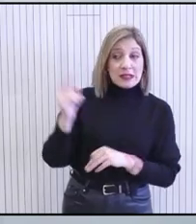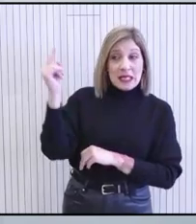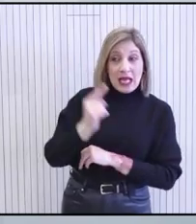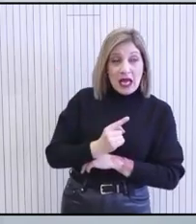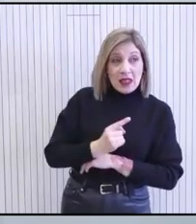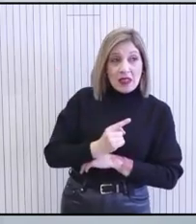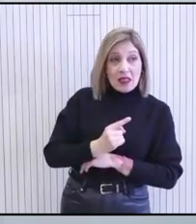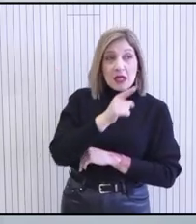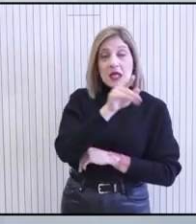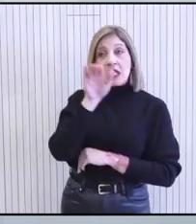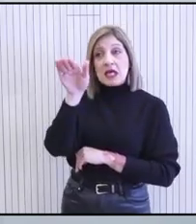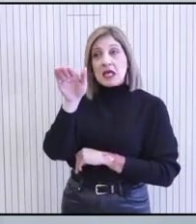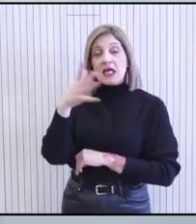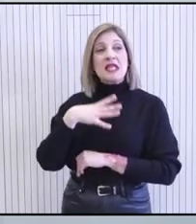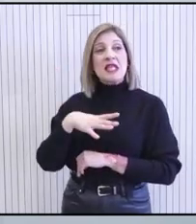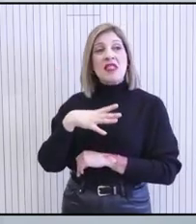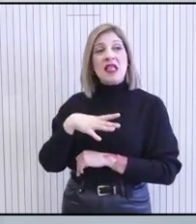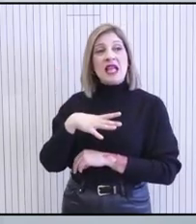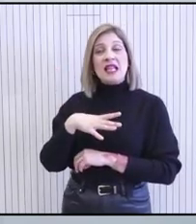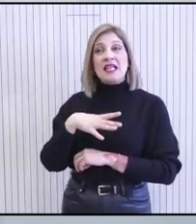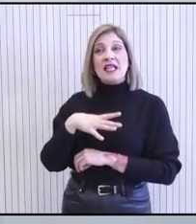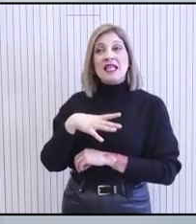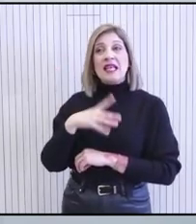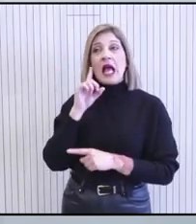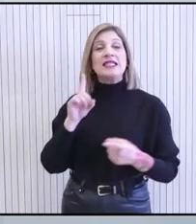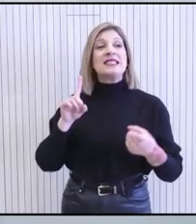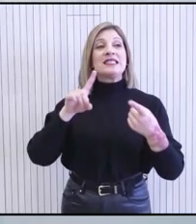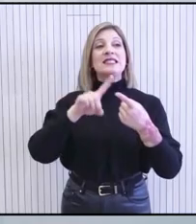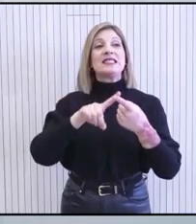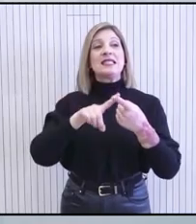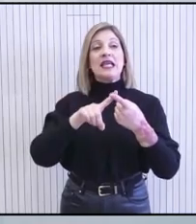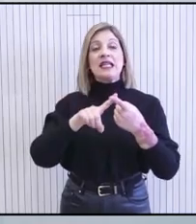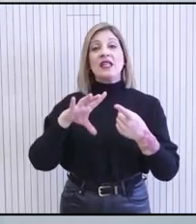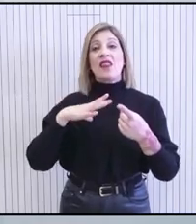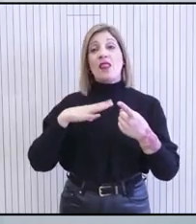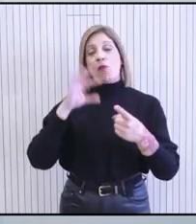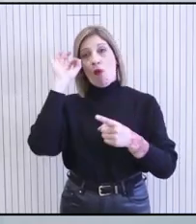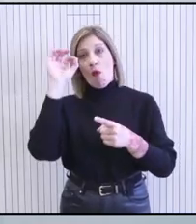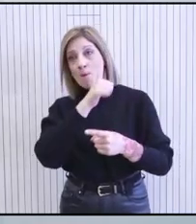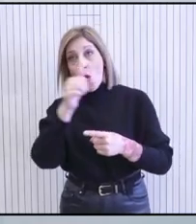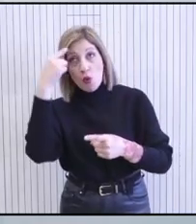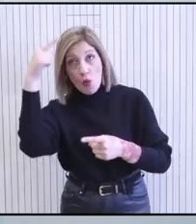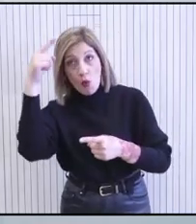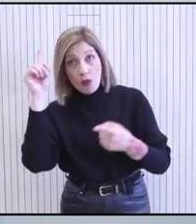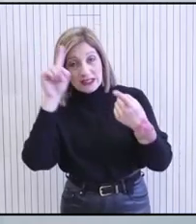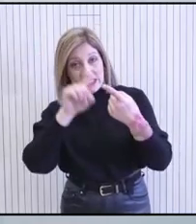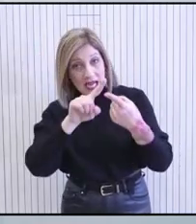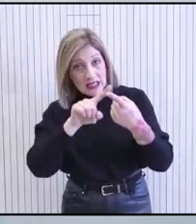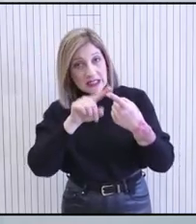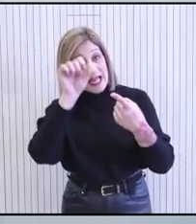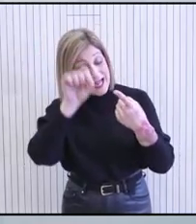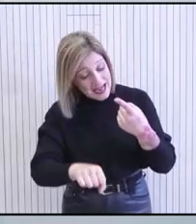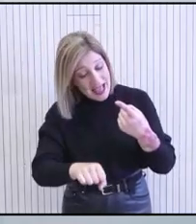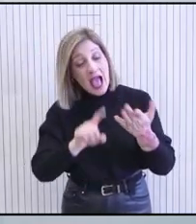ενδιαφέρει, λέτε πλέον, η σύγκληση. Η σύγκληση, λέω, δεν είναι αυτός σκοπός η σύγκληση, αλλά αυτό το οποίο